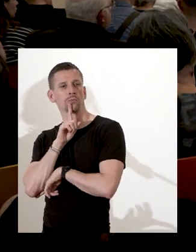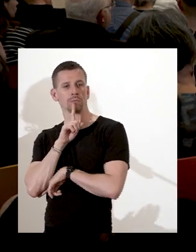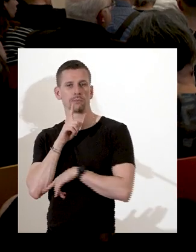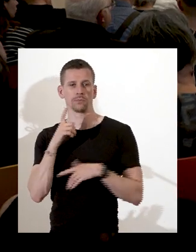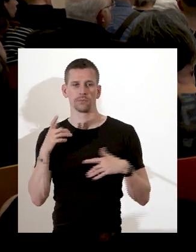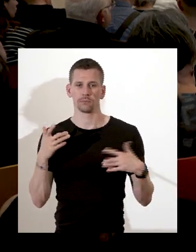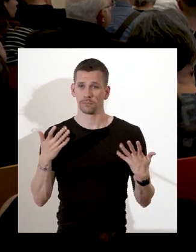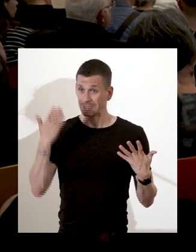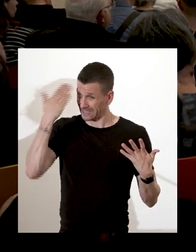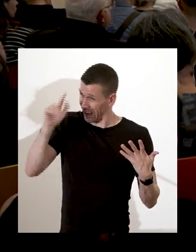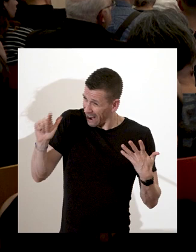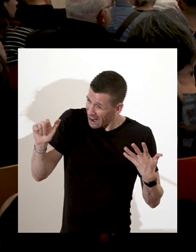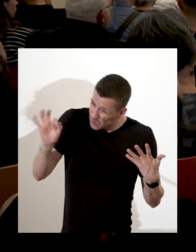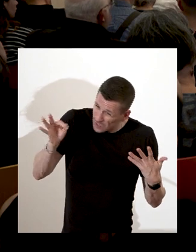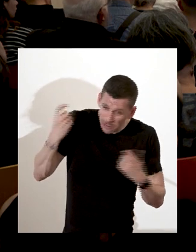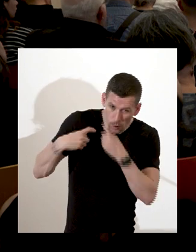considère pas comme structurelle.